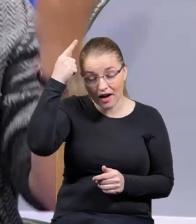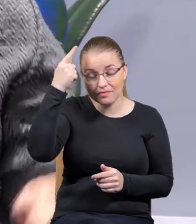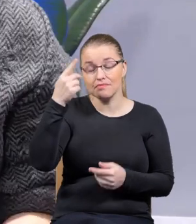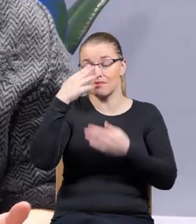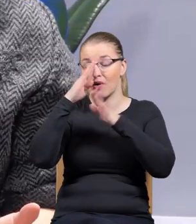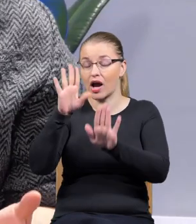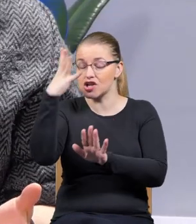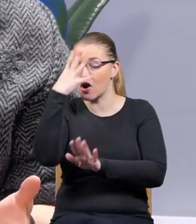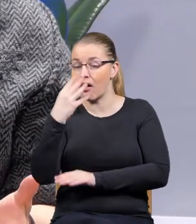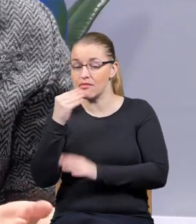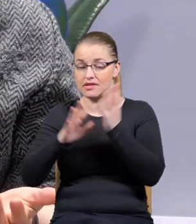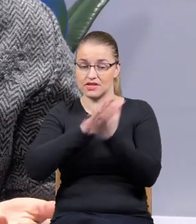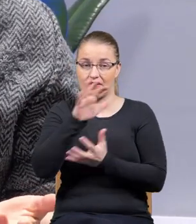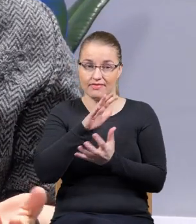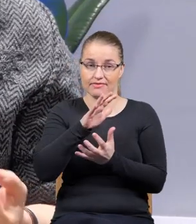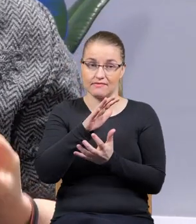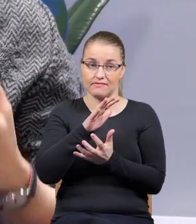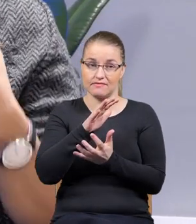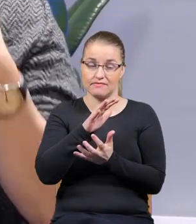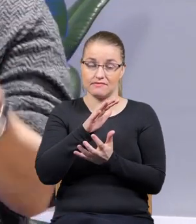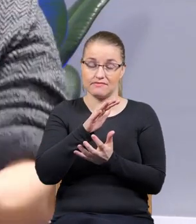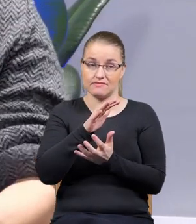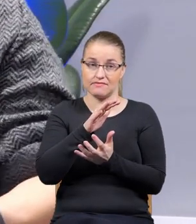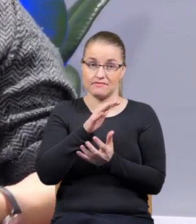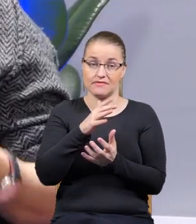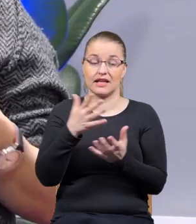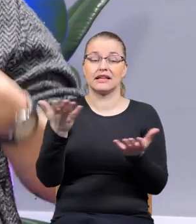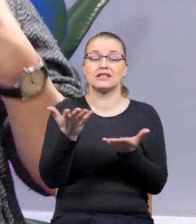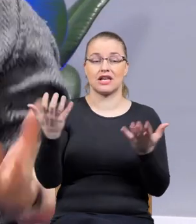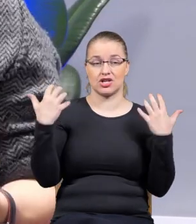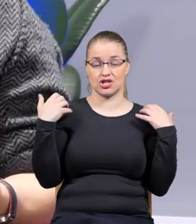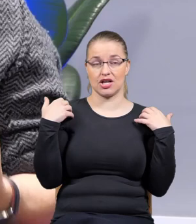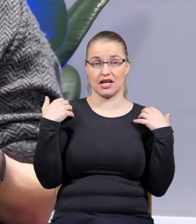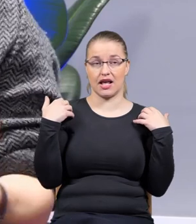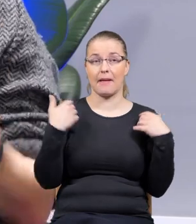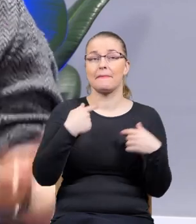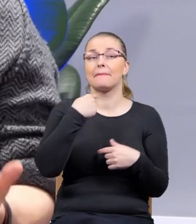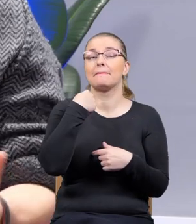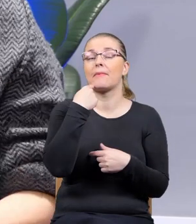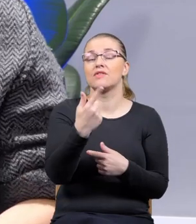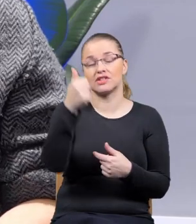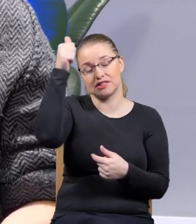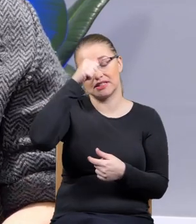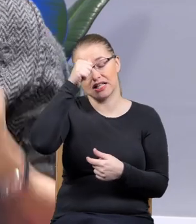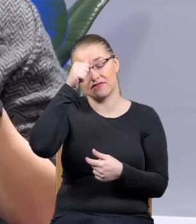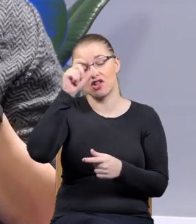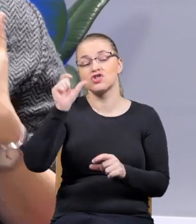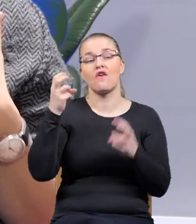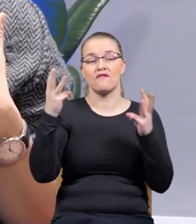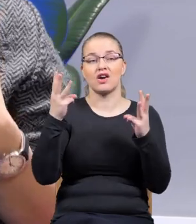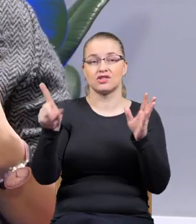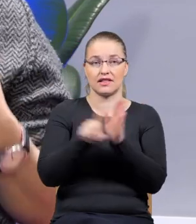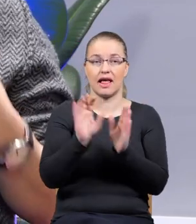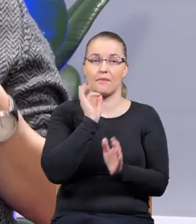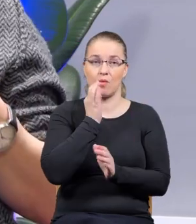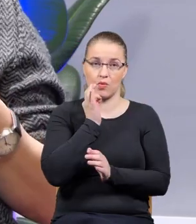świata, w którym żyjemy, albo jakoś odnieść się do niego, nazwać coś, co może być istotne dla tych młodych. Ja mam taką